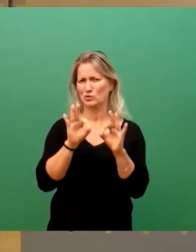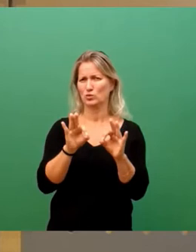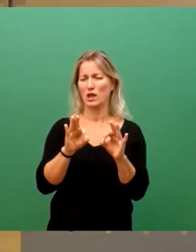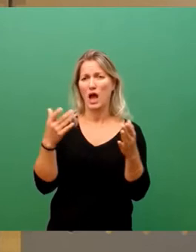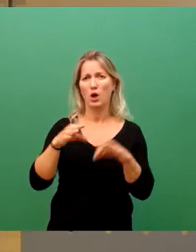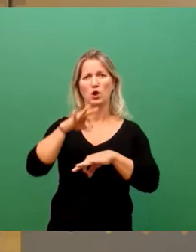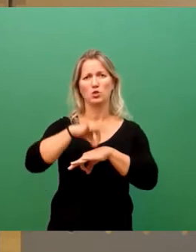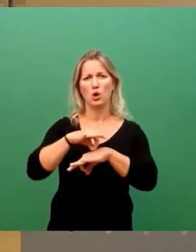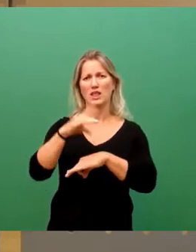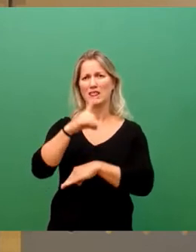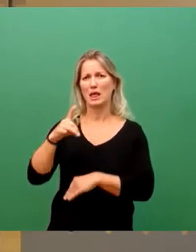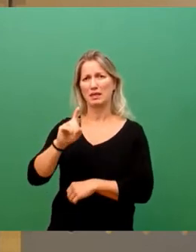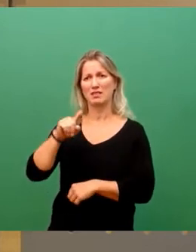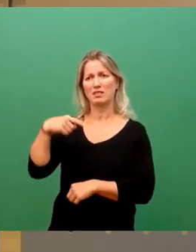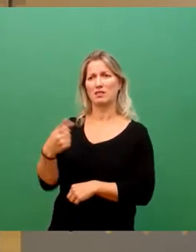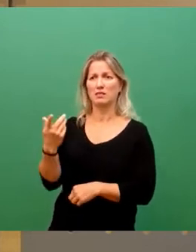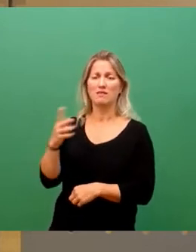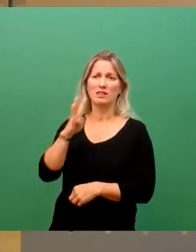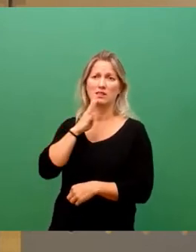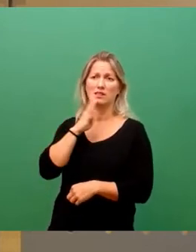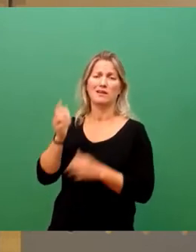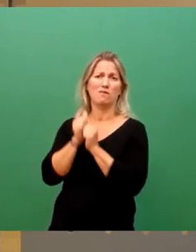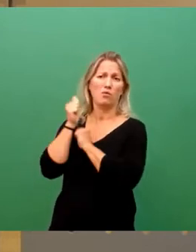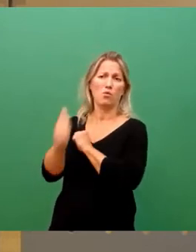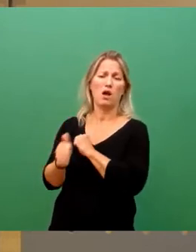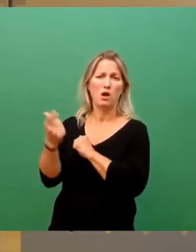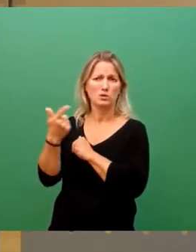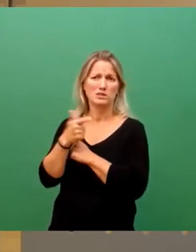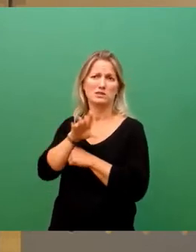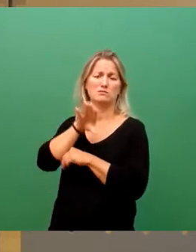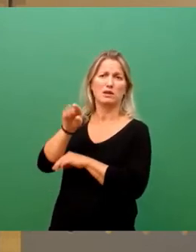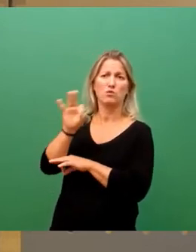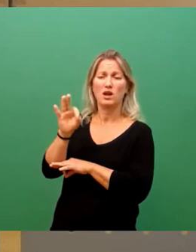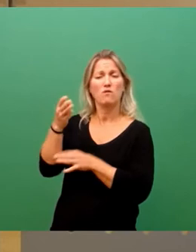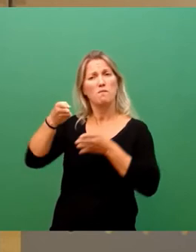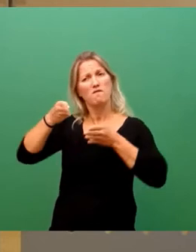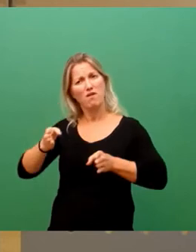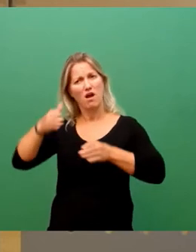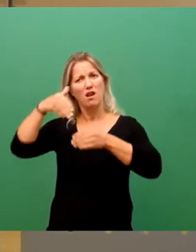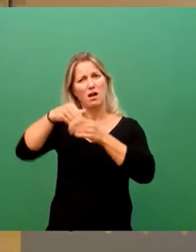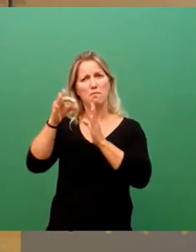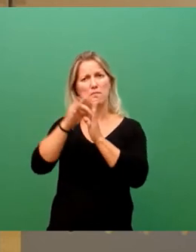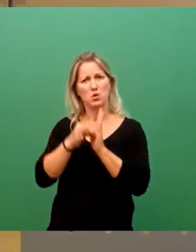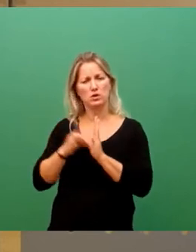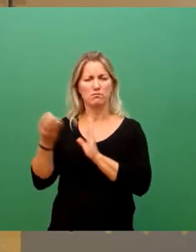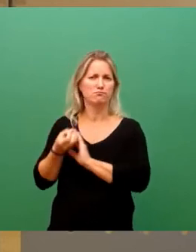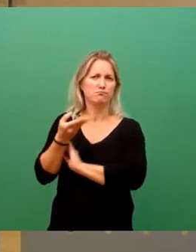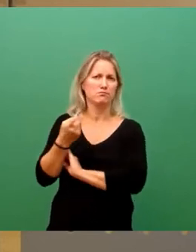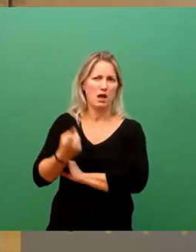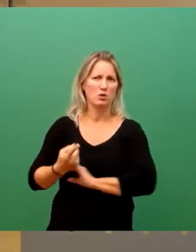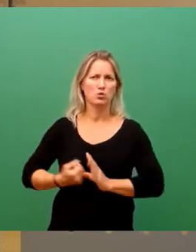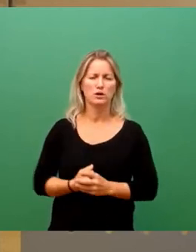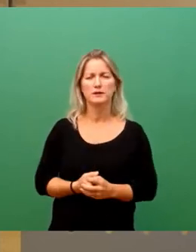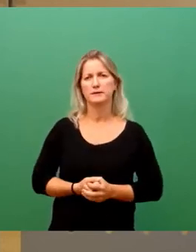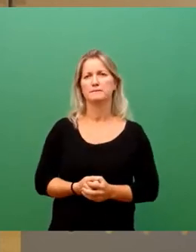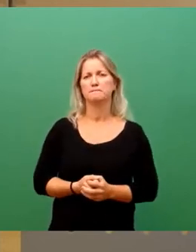Deppe, wenn er nachher redet, nicht vorgreifen, weil ich denke, er wird die ganzen fachlichen Gesichtspunkte auch noch bringen. Wie